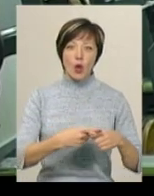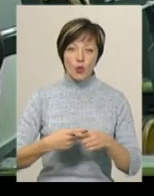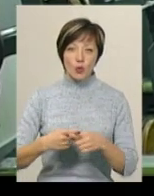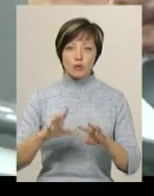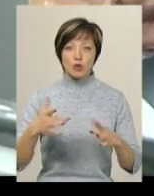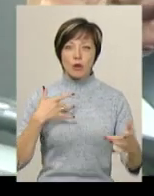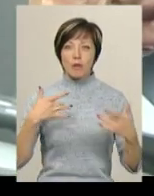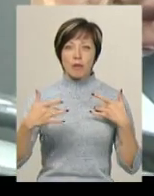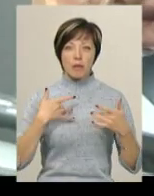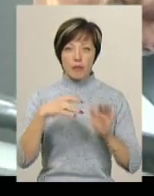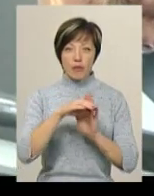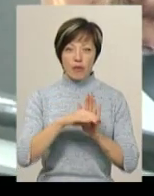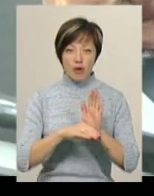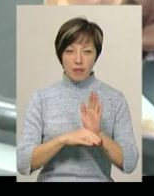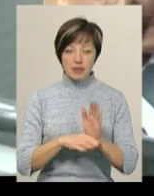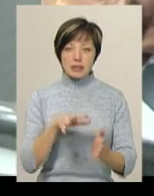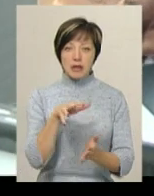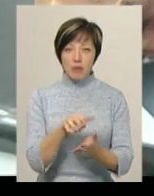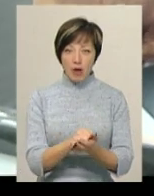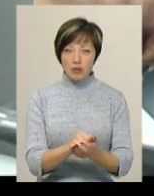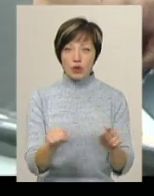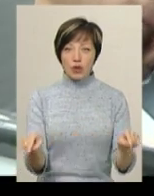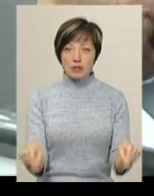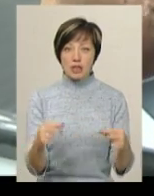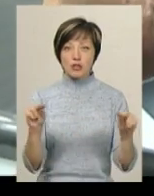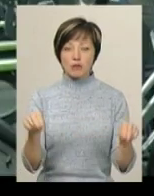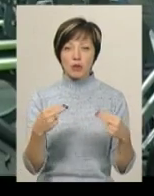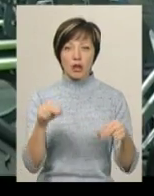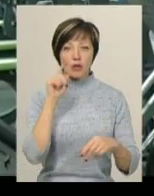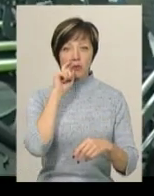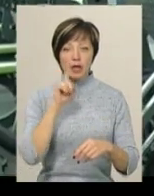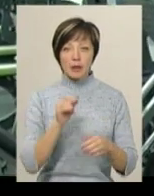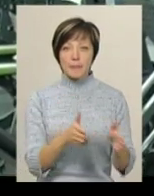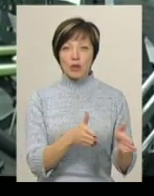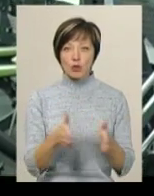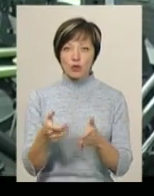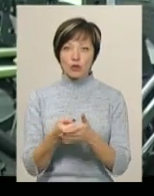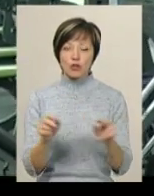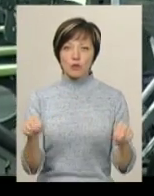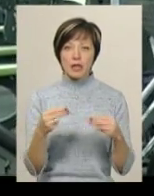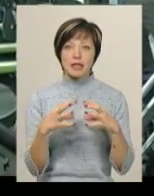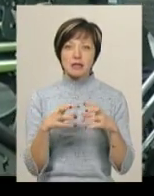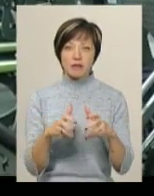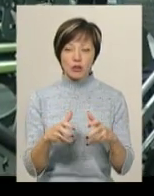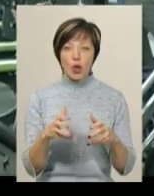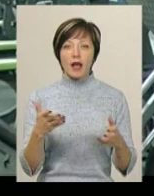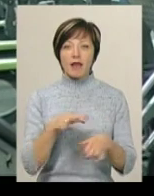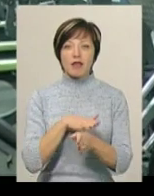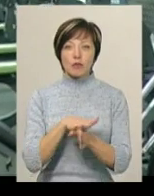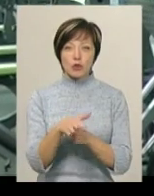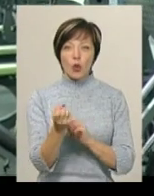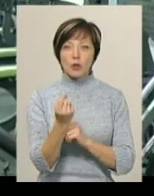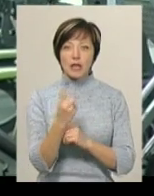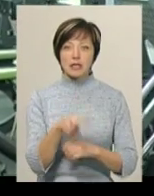шоу-програма. Руслан Сідлецький займається і організацією чемпіонату України, і підготовкою до чемпіонату світу в Брюсселі, який відбудеться